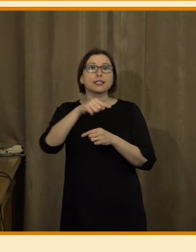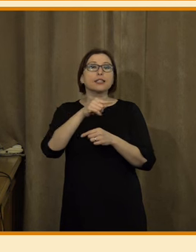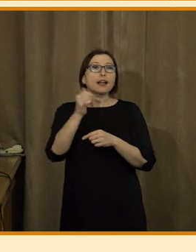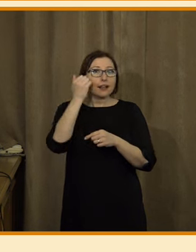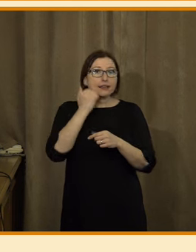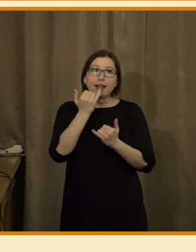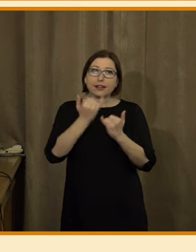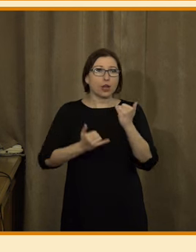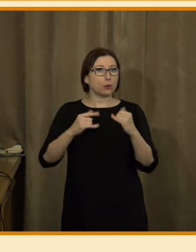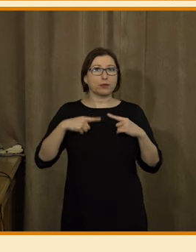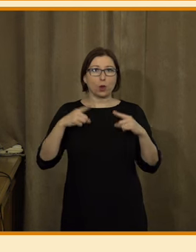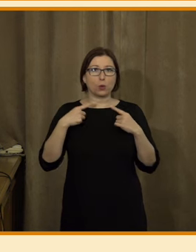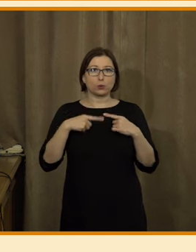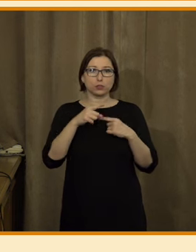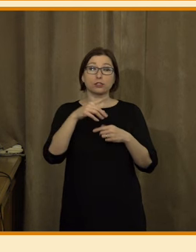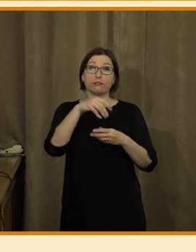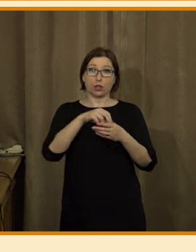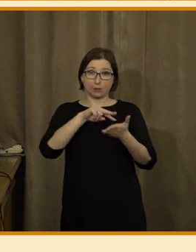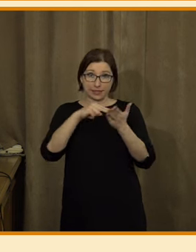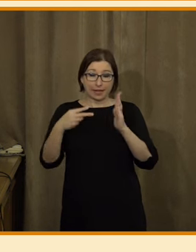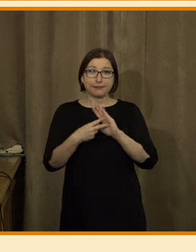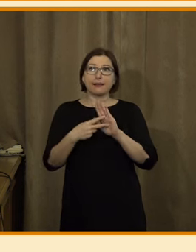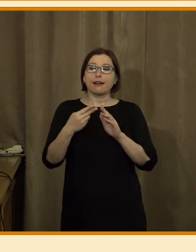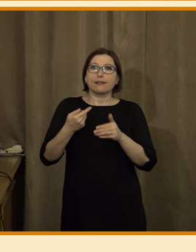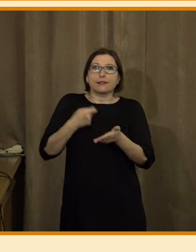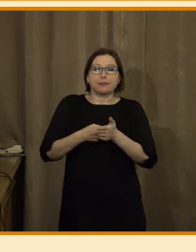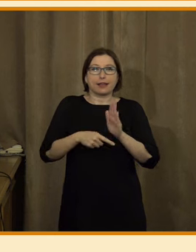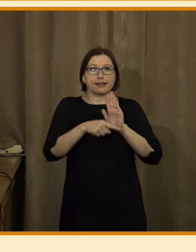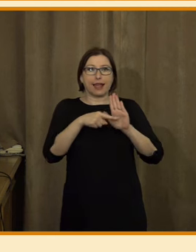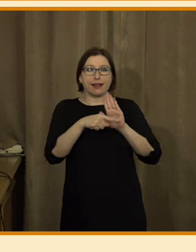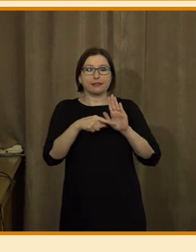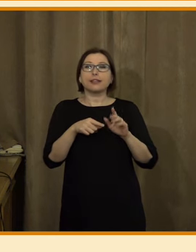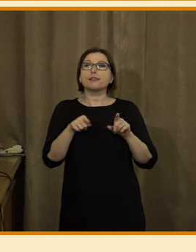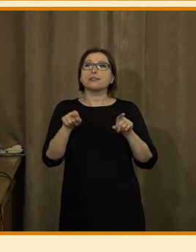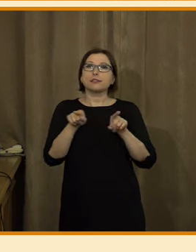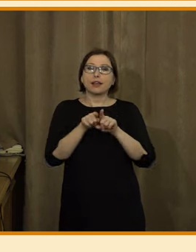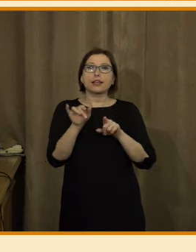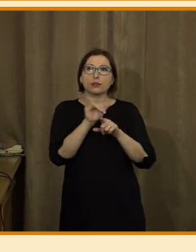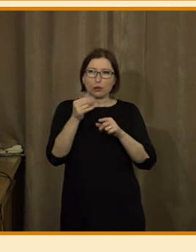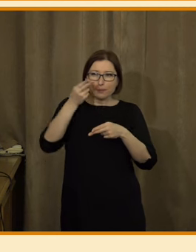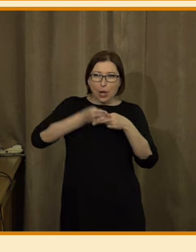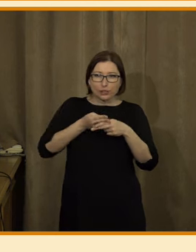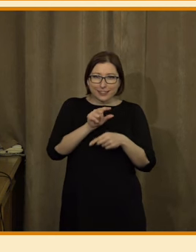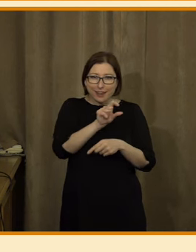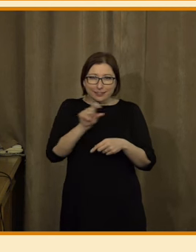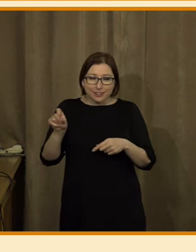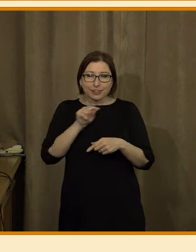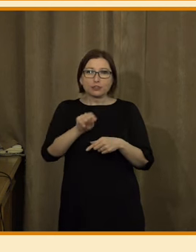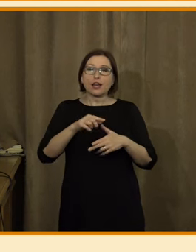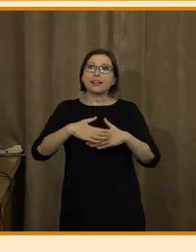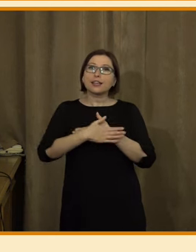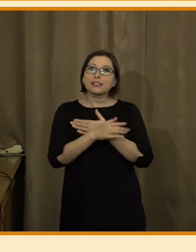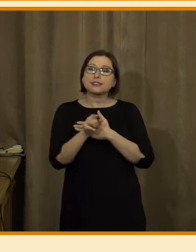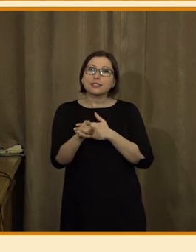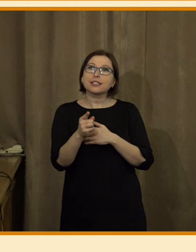jak samozřejmě u těch lidí, kteří vnímají technologie negativně, tak ale u těch v tom posledním řádku, kteří vnímají ty